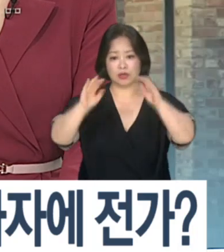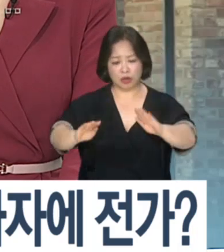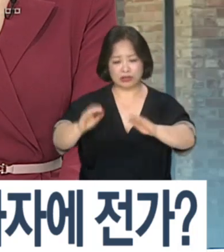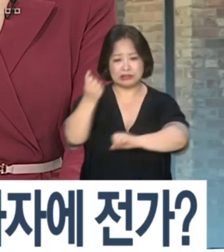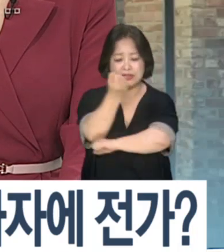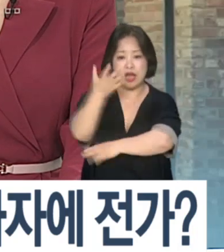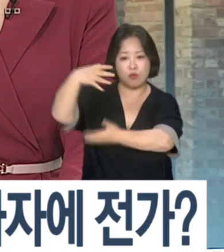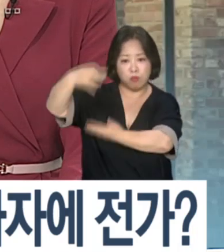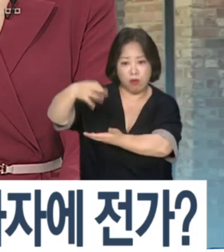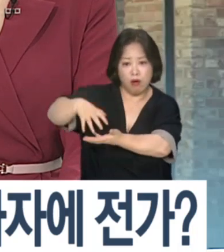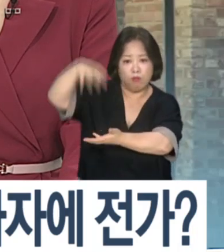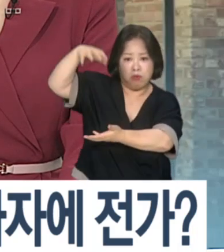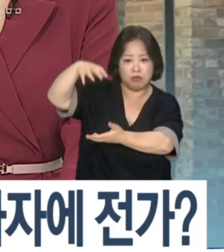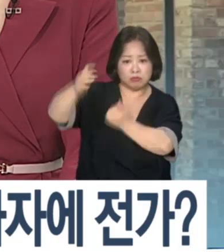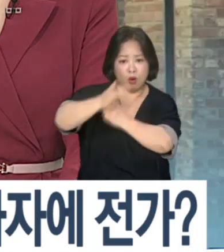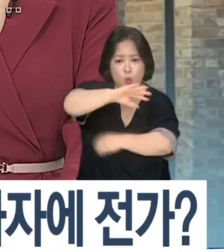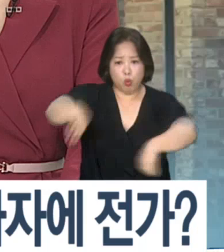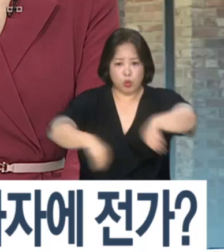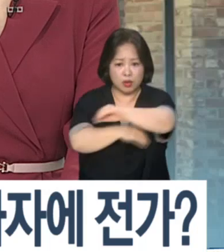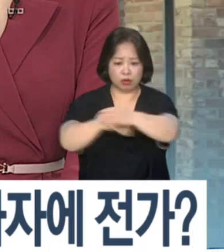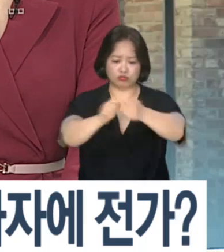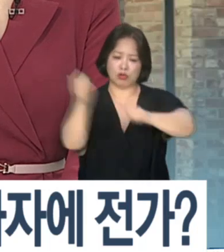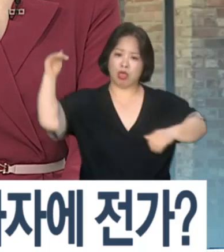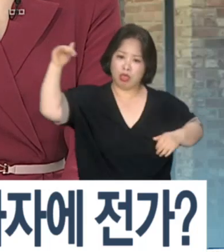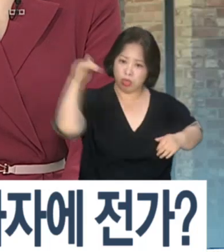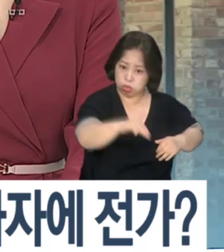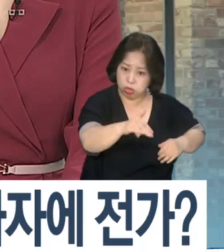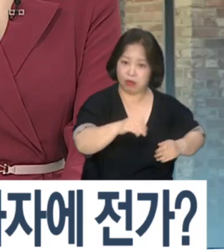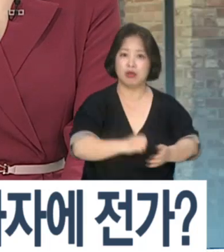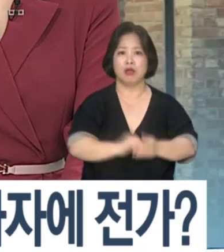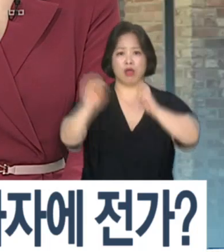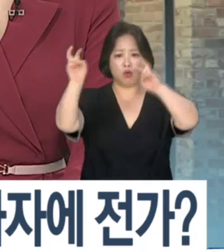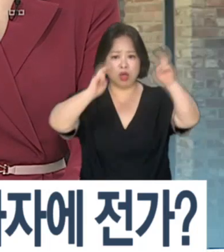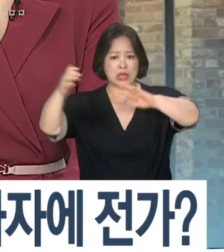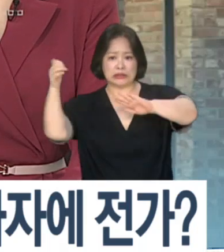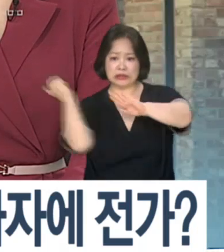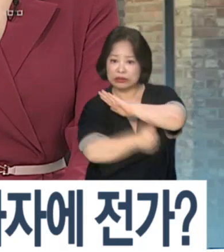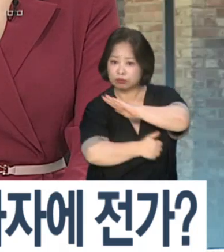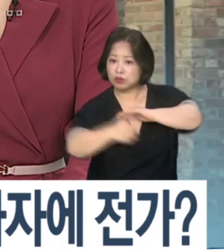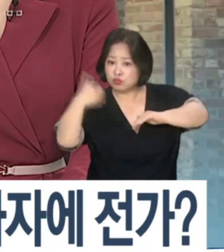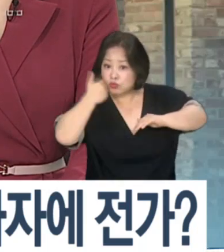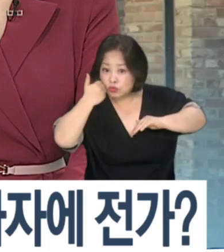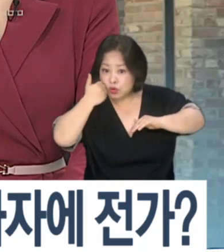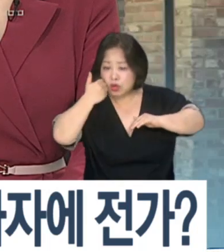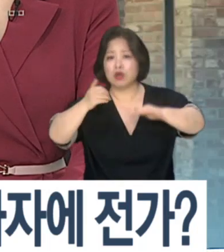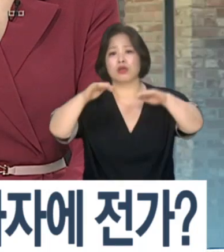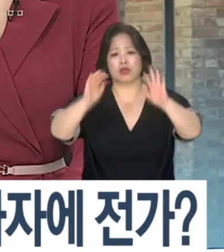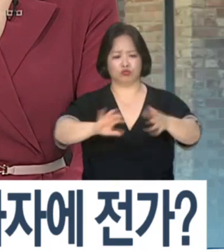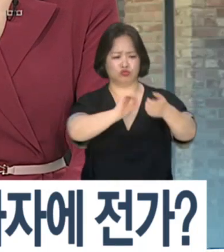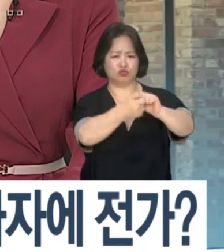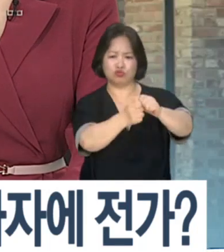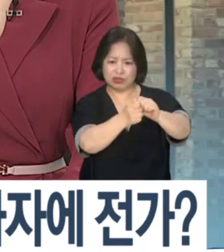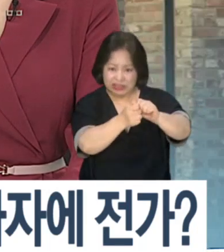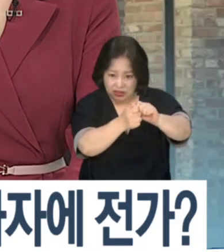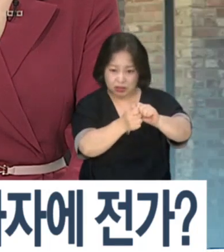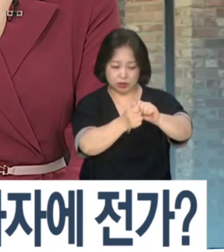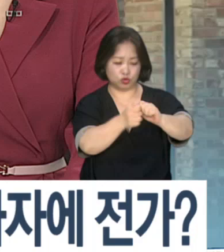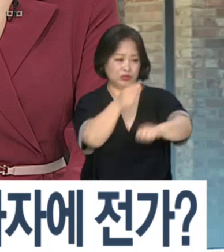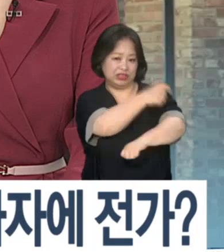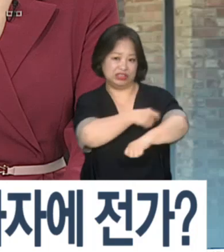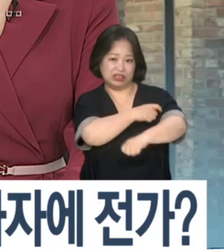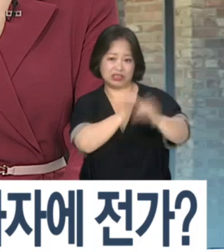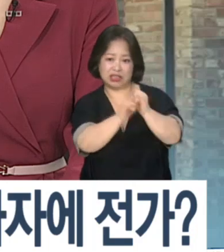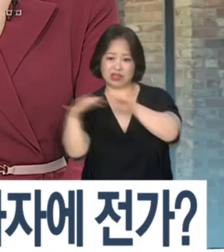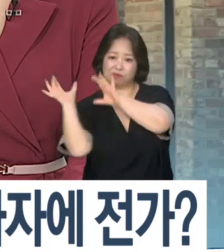규모가 너무 커 주가가 급락하는 곳이 속출하고 있습니다. 결국 경영 실패 책임을 손쉽게 주주들에게 전가하는 것 아니냐는